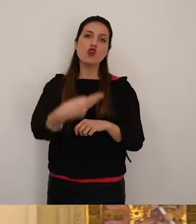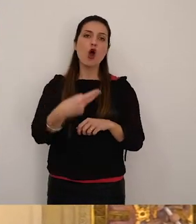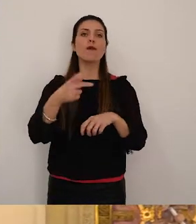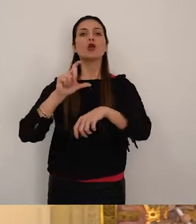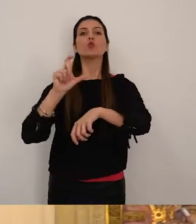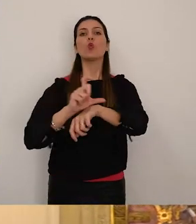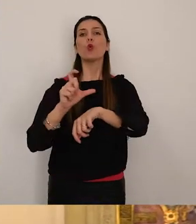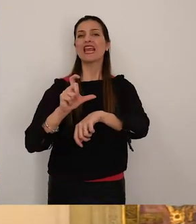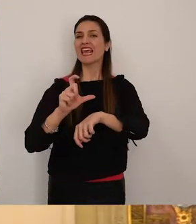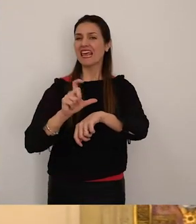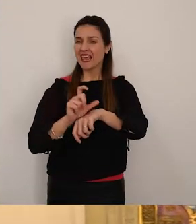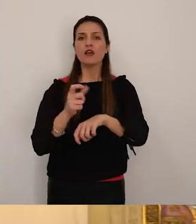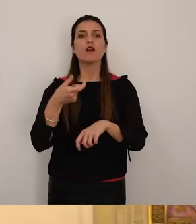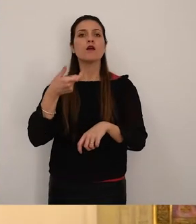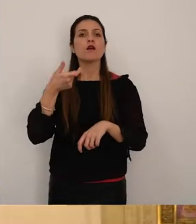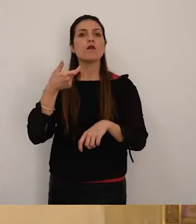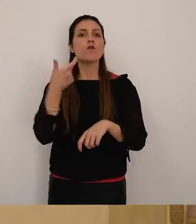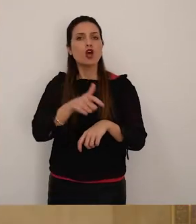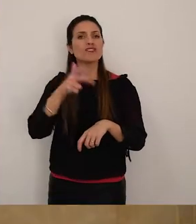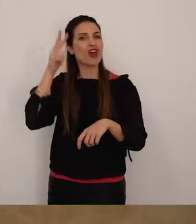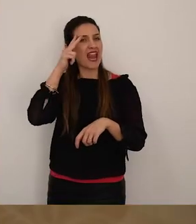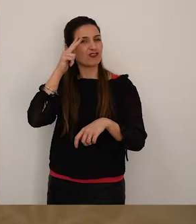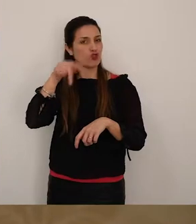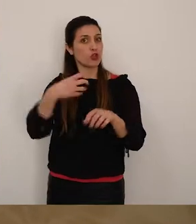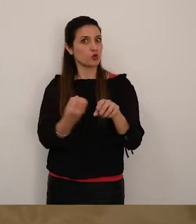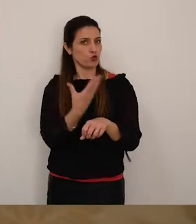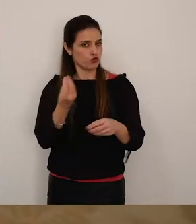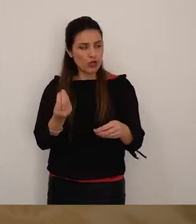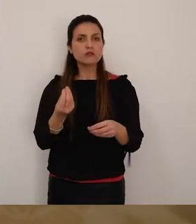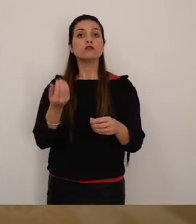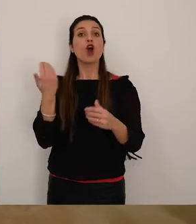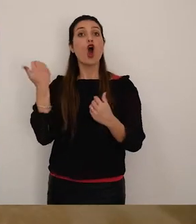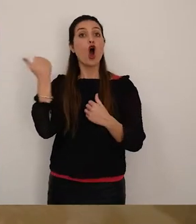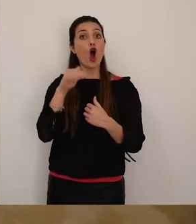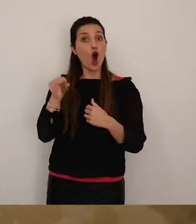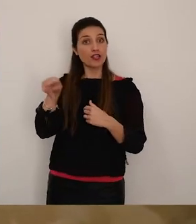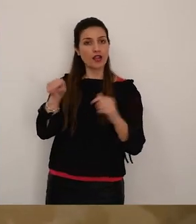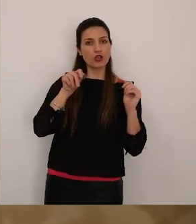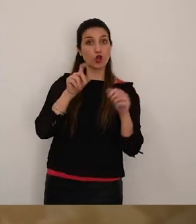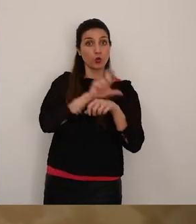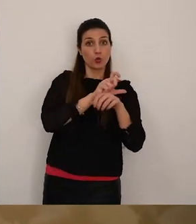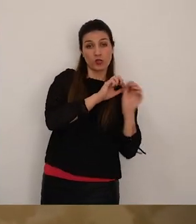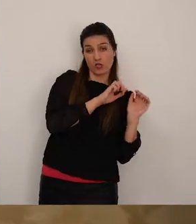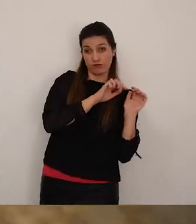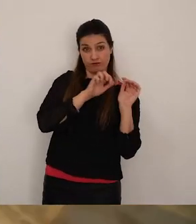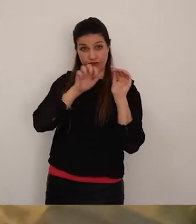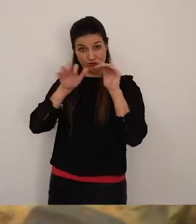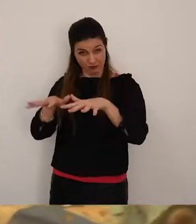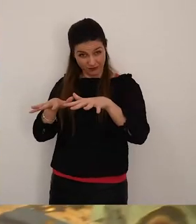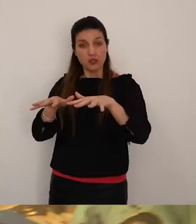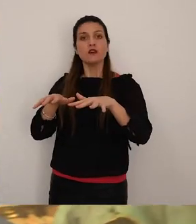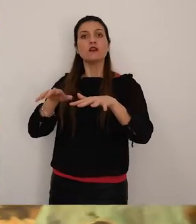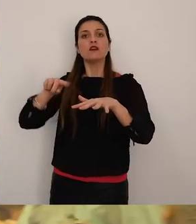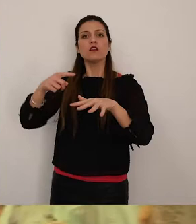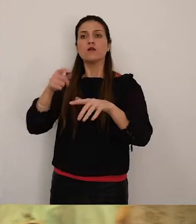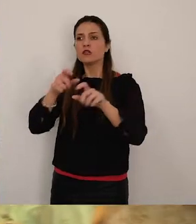fede molto importante si racconta che durante l'assedio di otranto i cittadini chiesero l'intercessione della madonna che